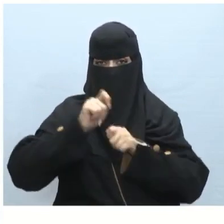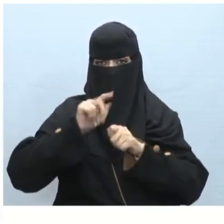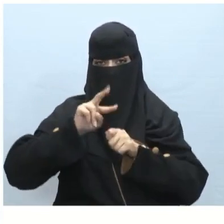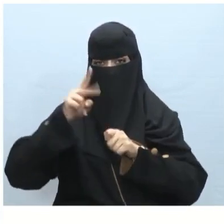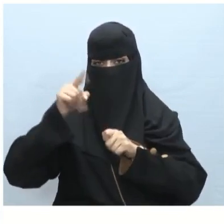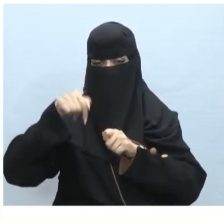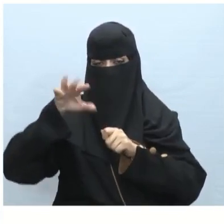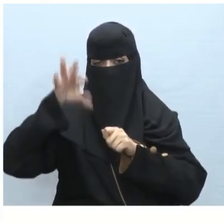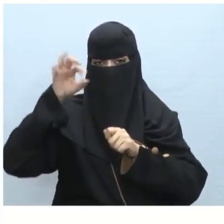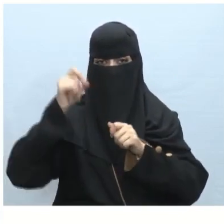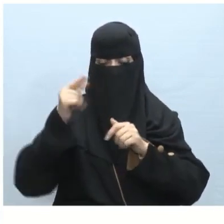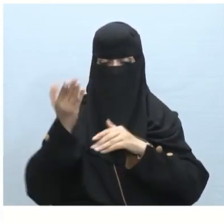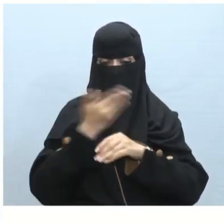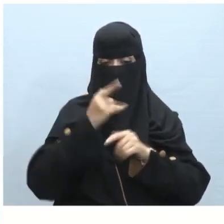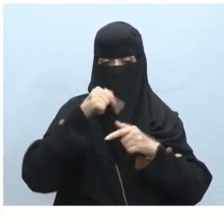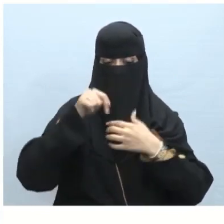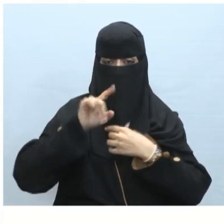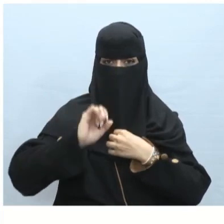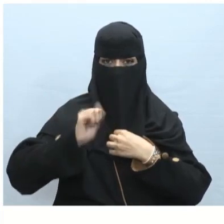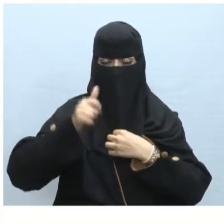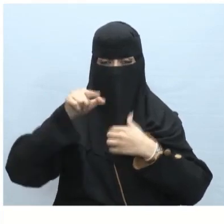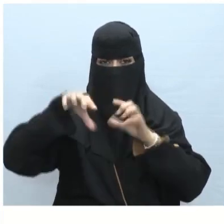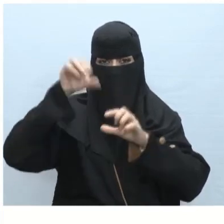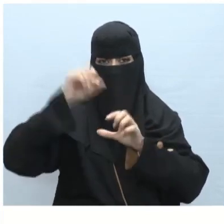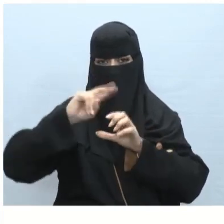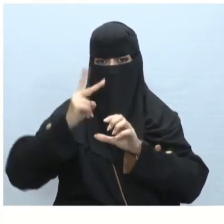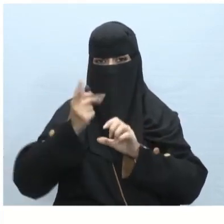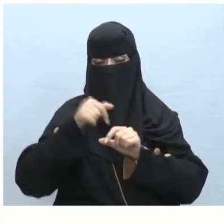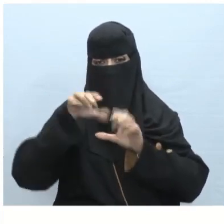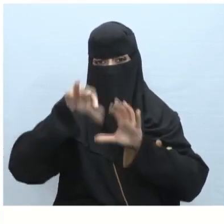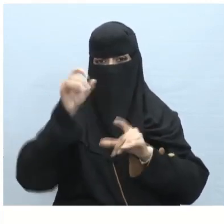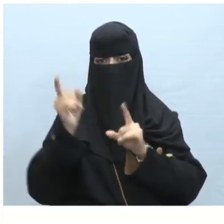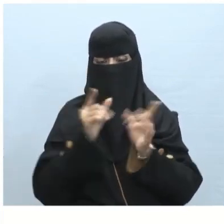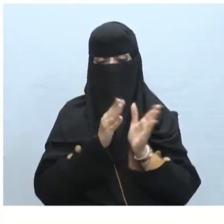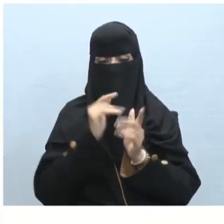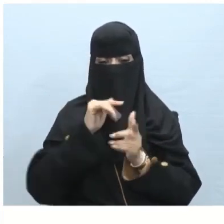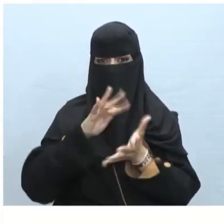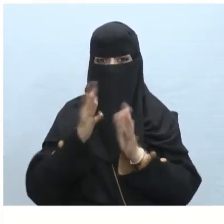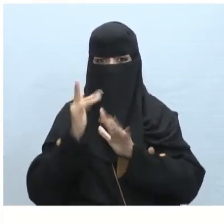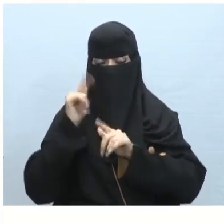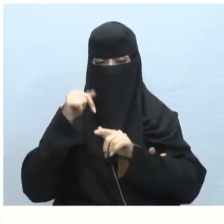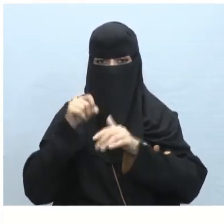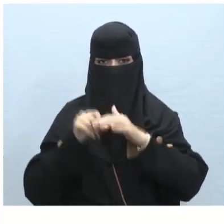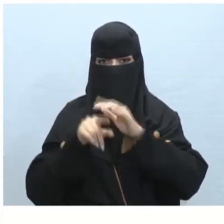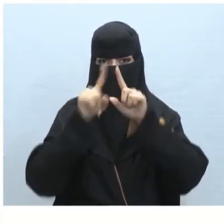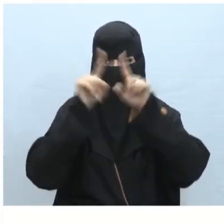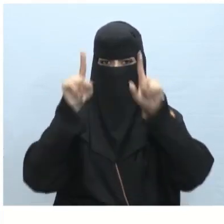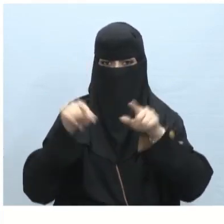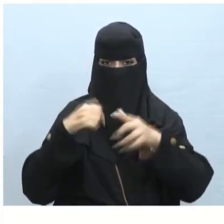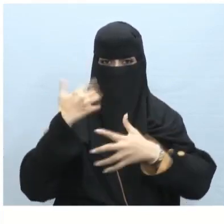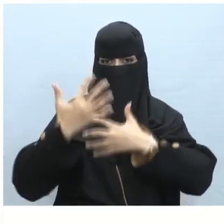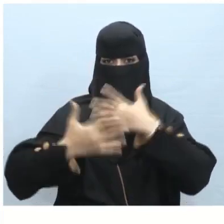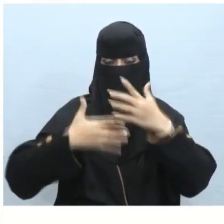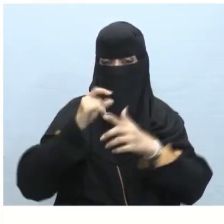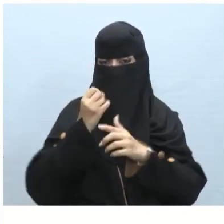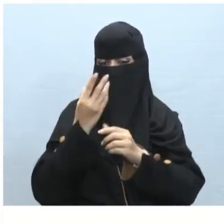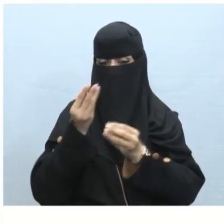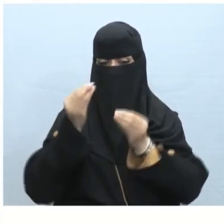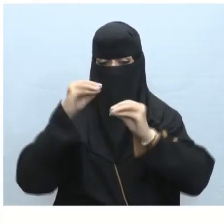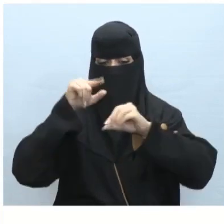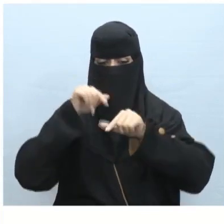عرض المزيد من الخيارات حول تأثير معين أو عرض المزيد من الحركات الرائعة